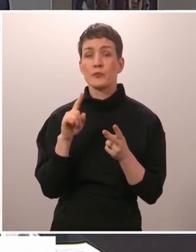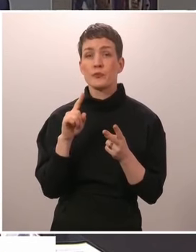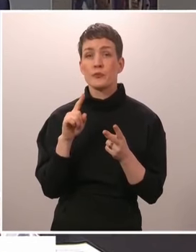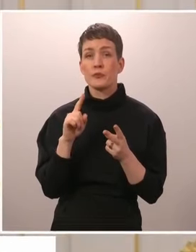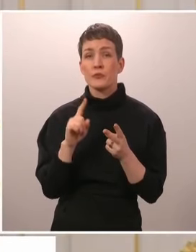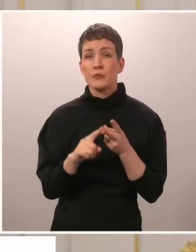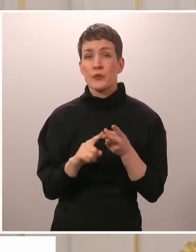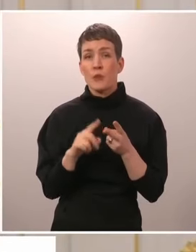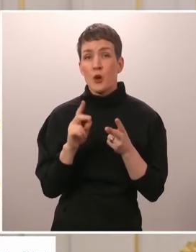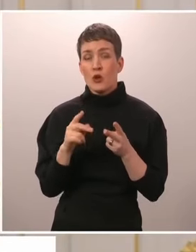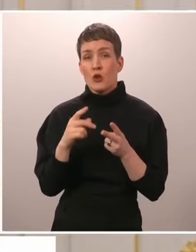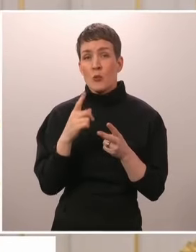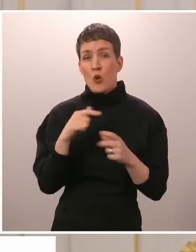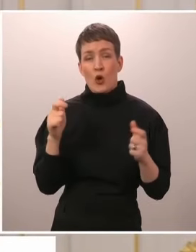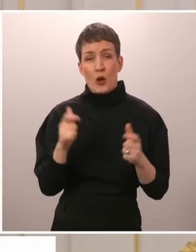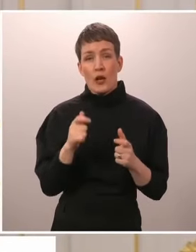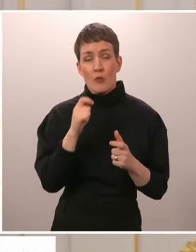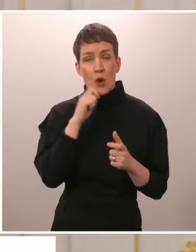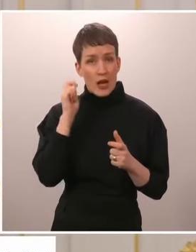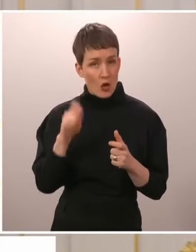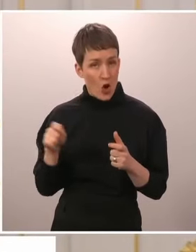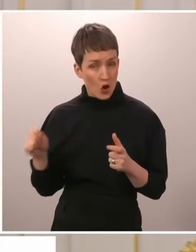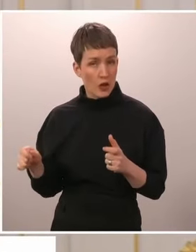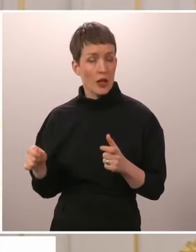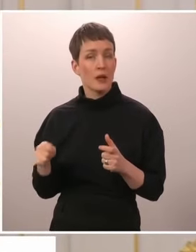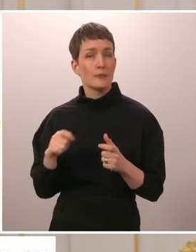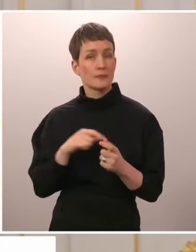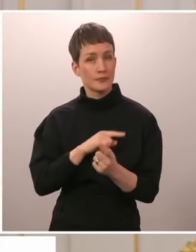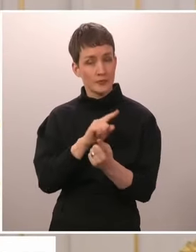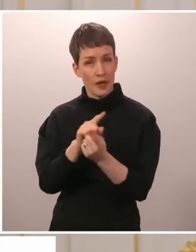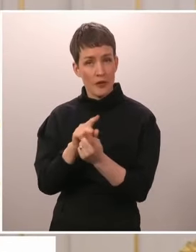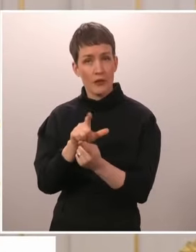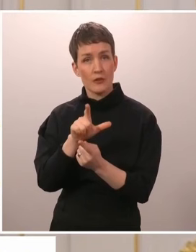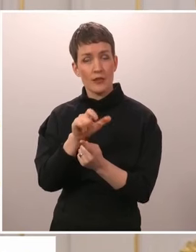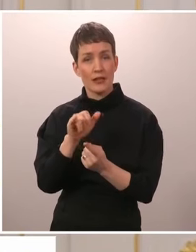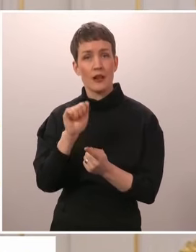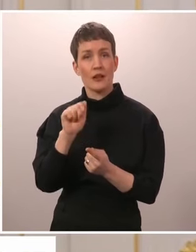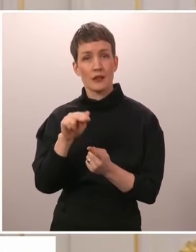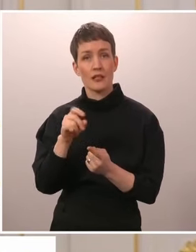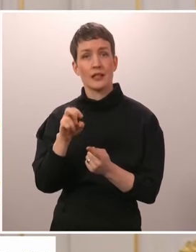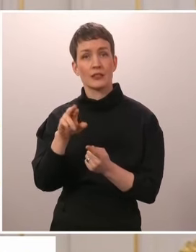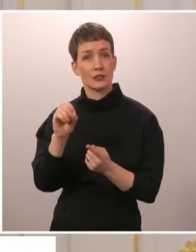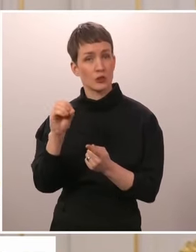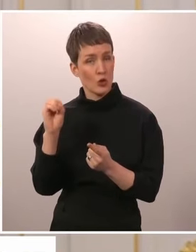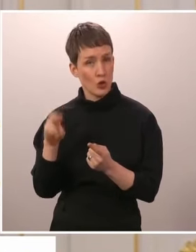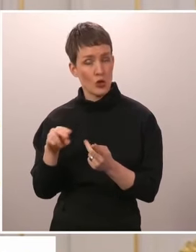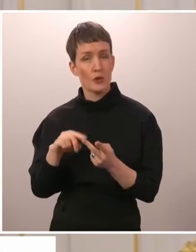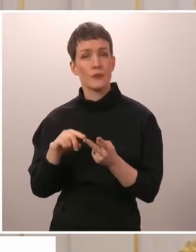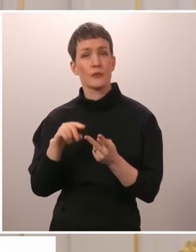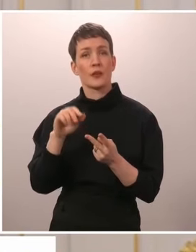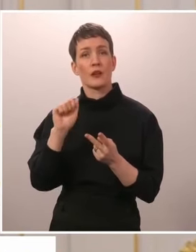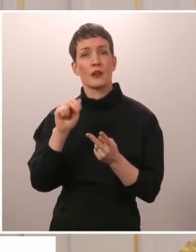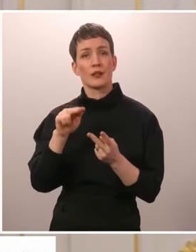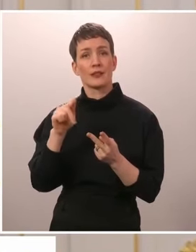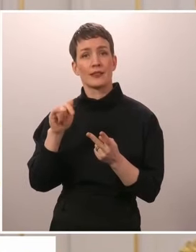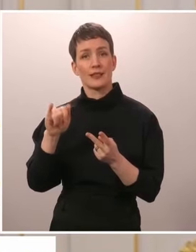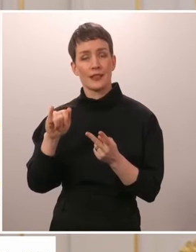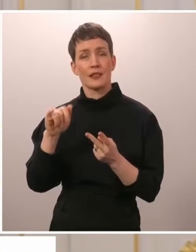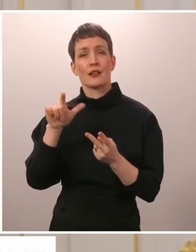olen tavannut puolueiden puheenjohtajia Li Anderssonin, Antti Lindmanin,